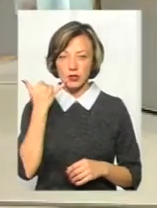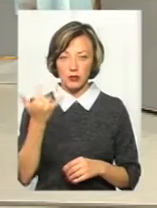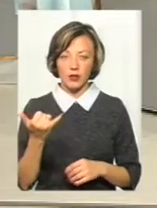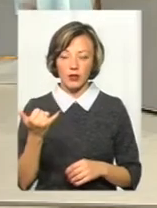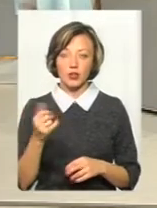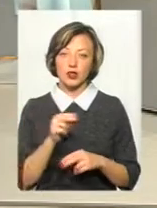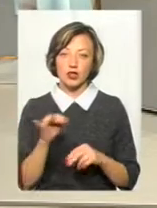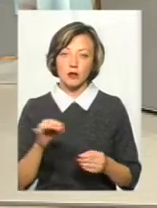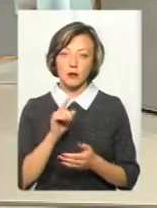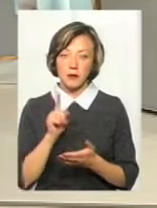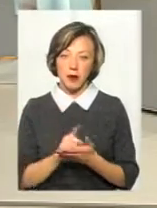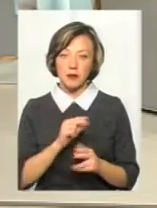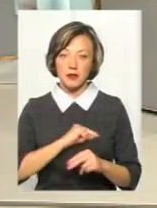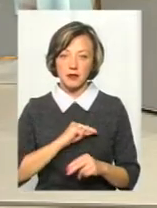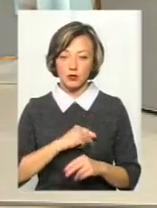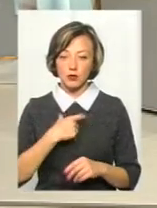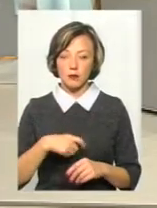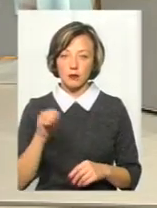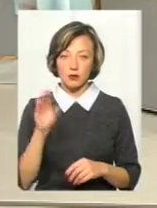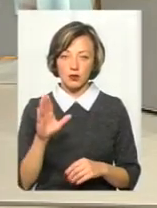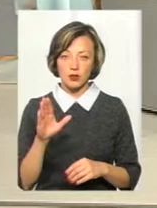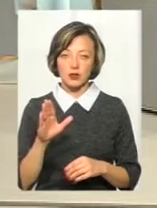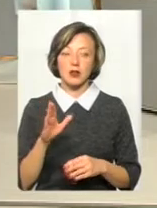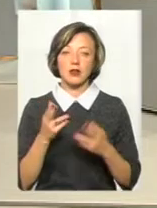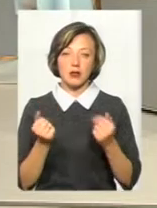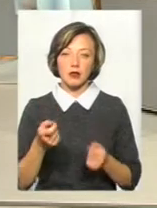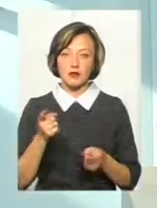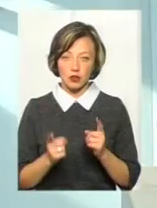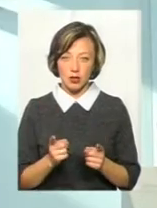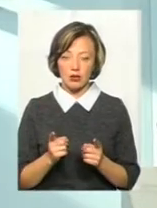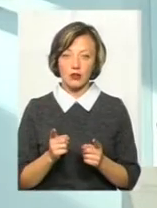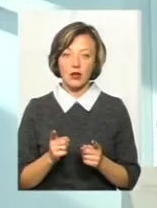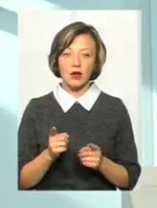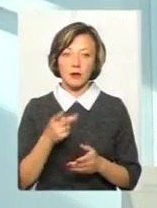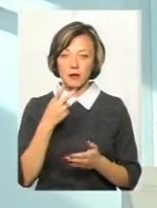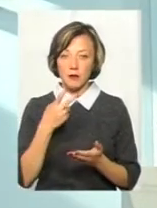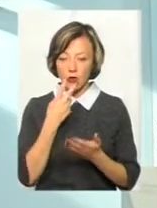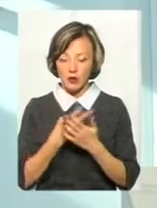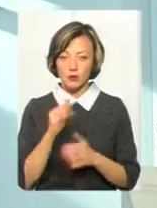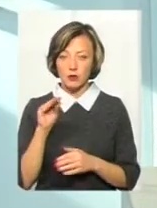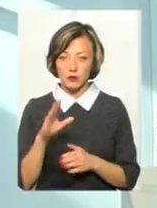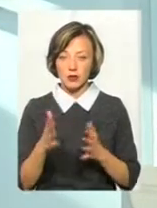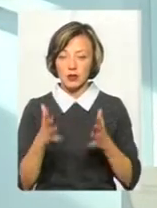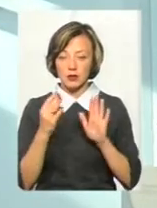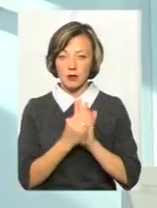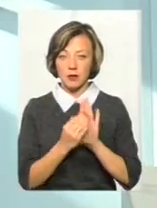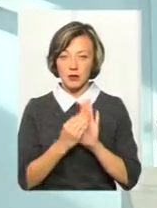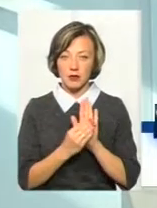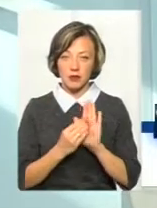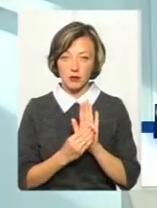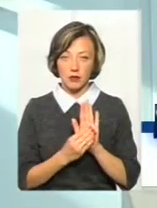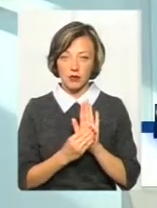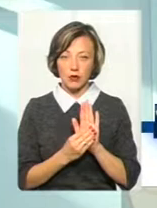чи має працівник при собі мати посвідчення? Звичайно. І він має? Представити посвідчення, в якому чітко буде написано,